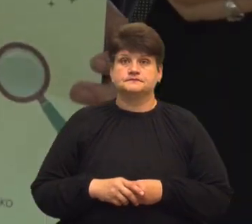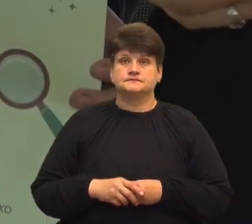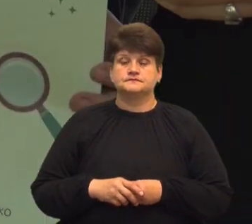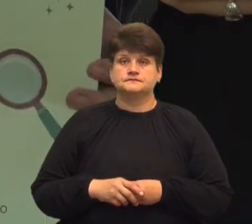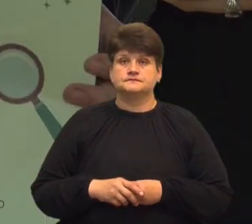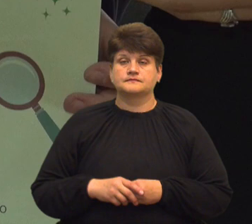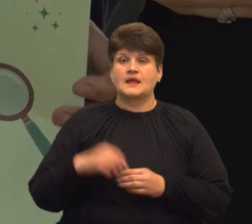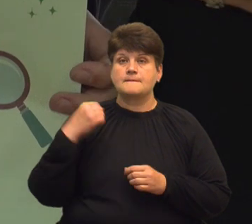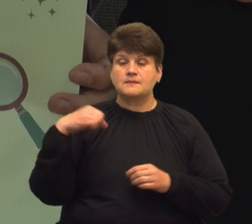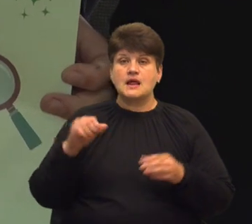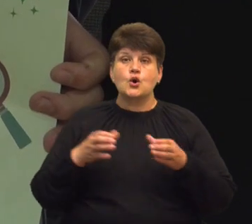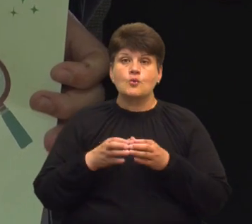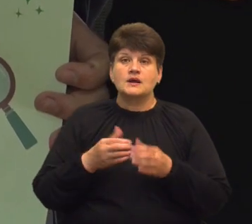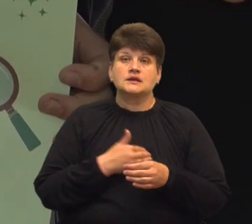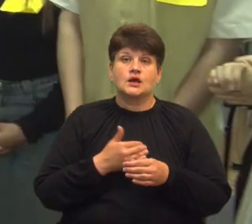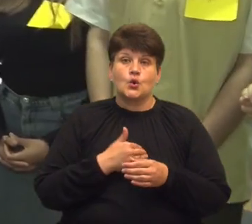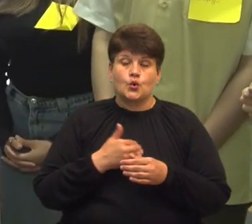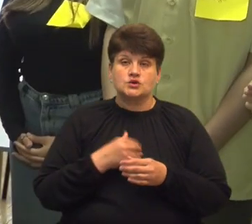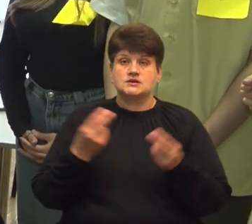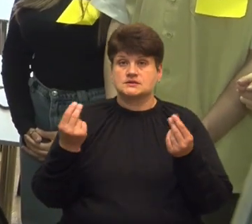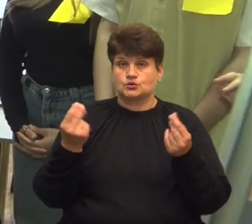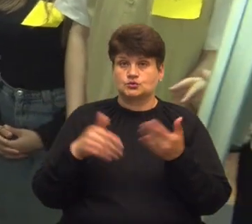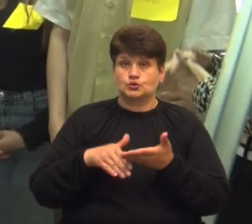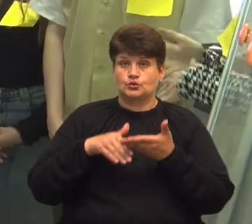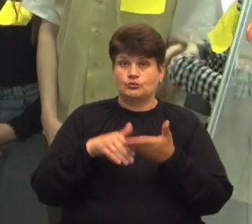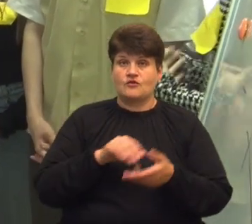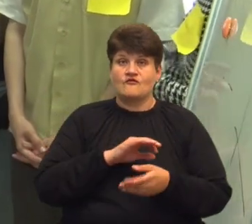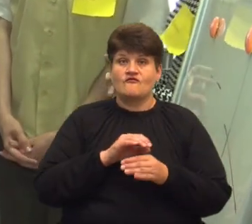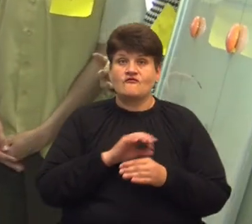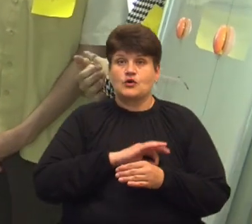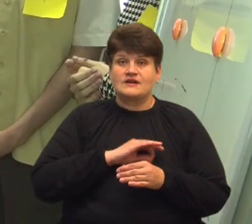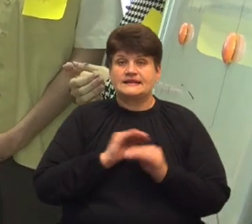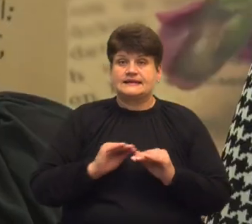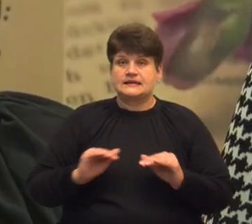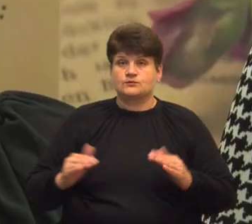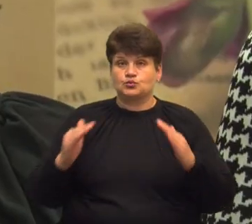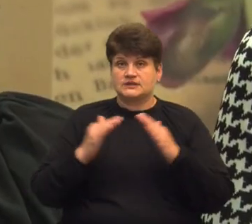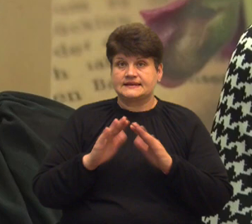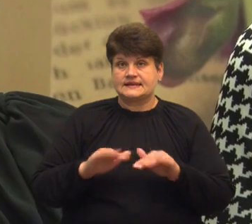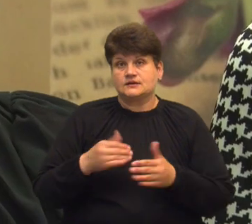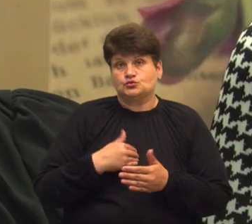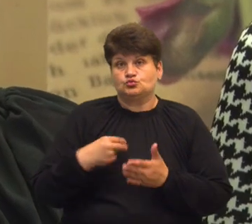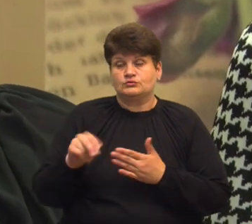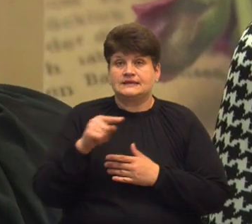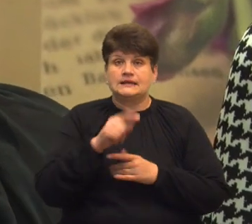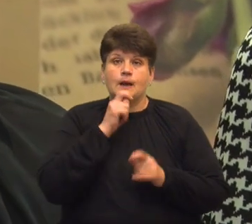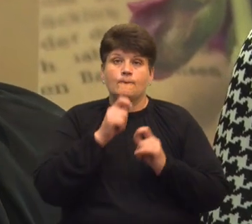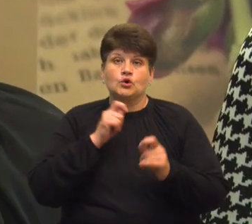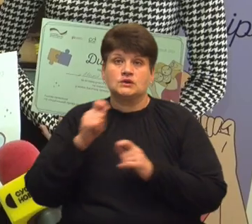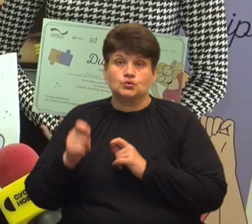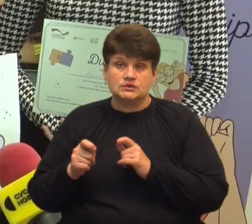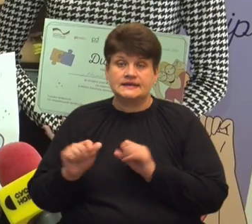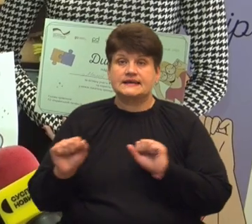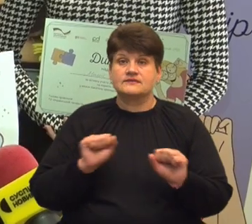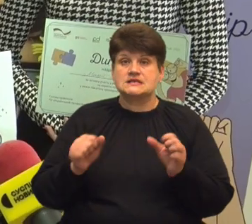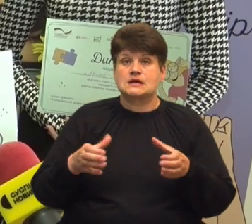Перемогла команда, яка хоче за грантові кошти допомогти вихованцям дитячих будинків. Діти планують придбати для них подарунки. Керівниця